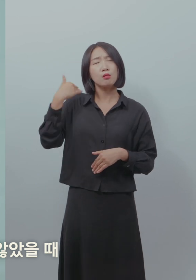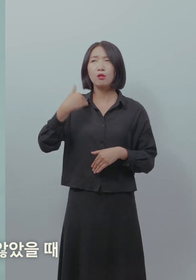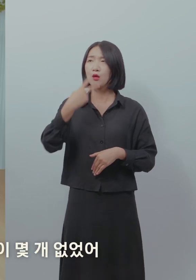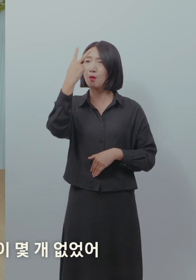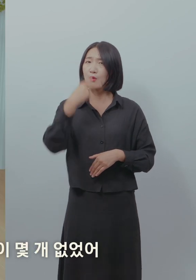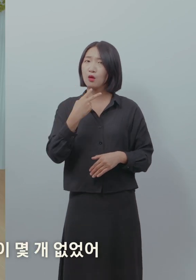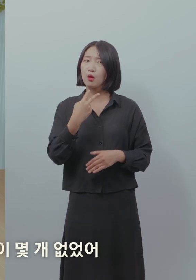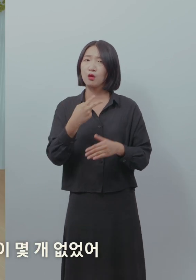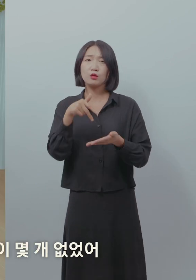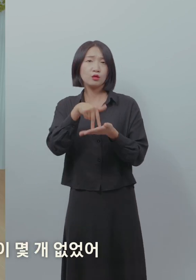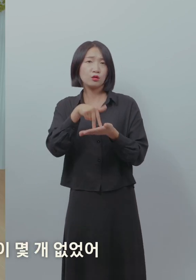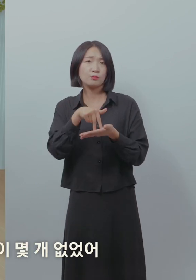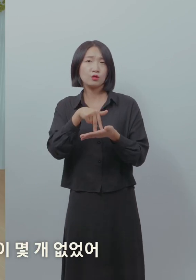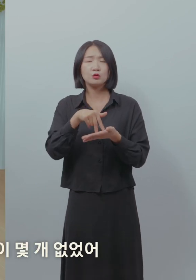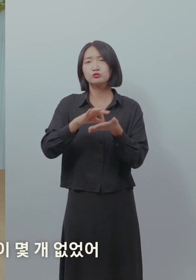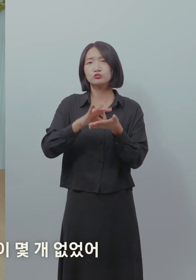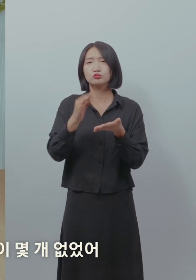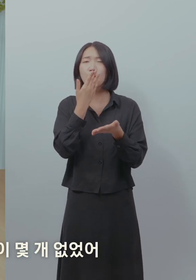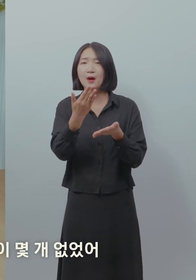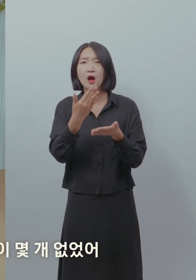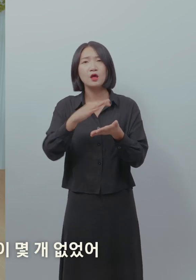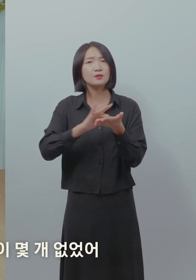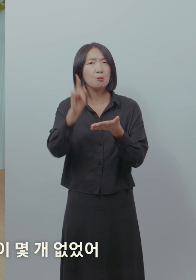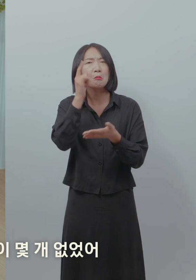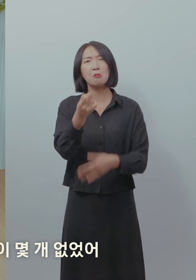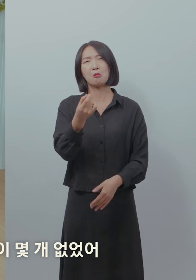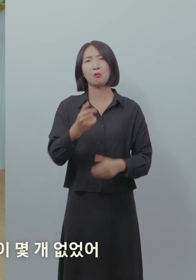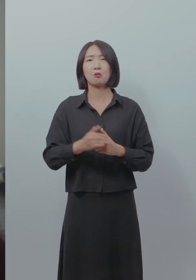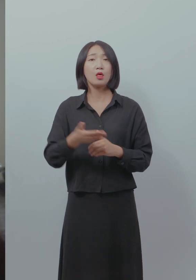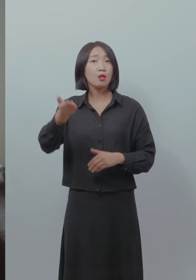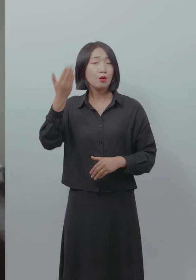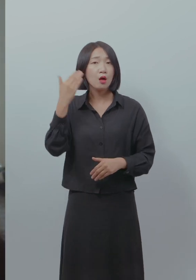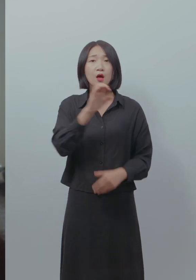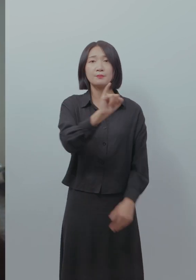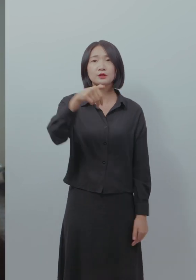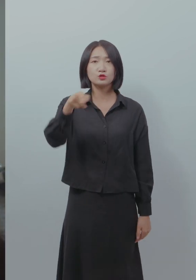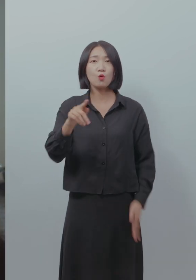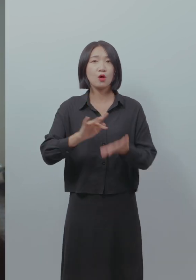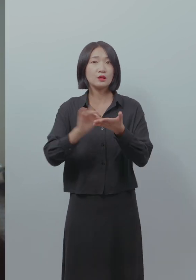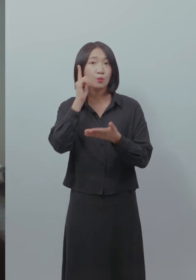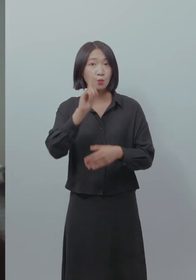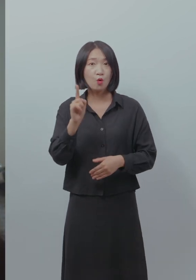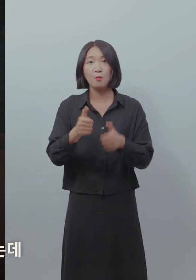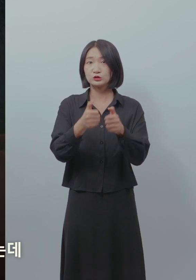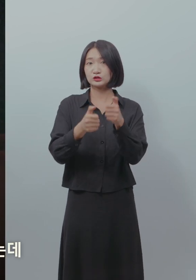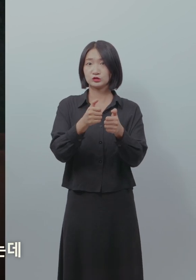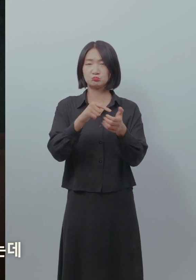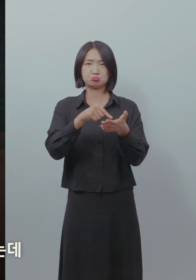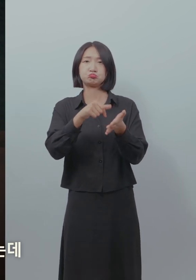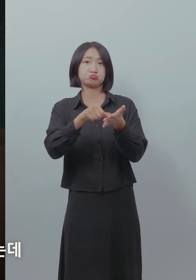않았을 때 그때는 시각장애인들이 사용할 수 있는 폰들이 몇 개가 없었어 예전에는 피처폰이라고 해서